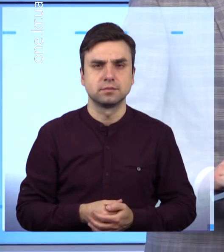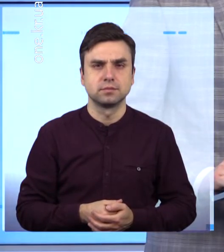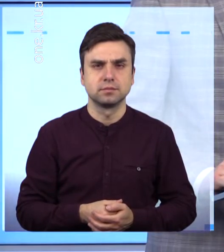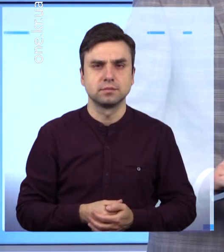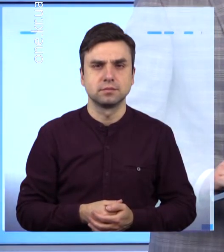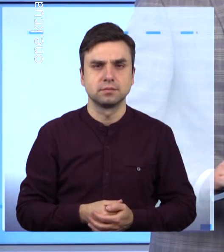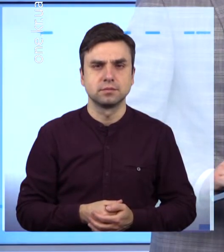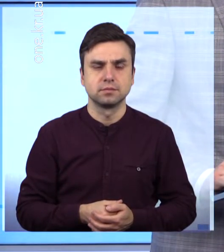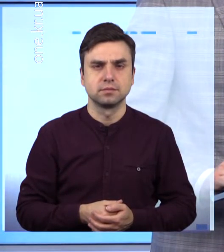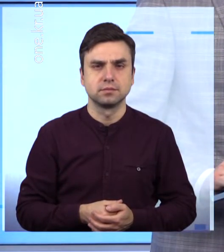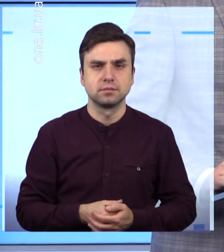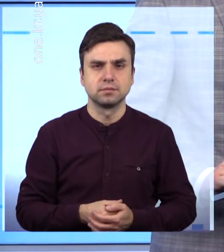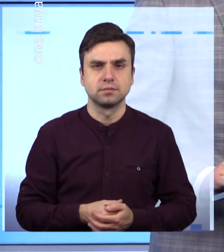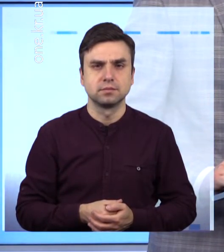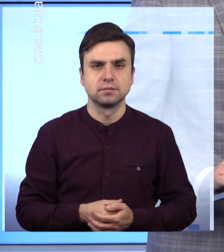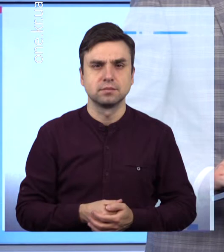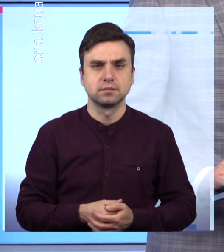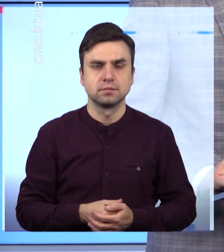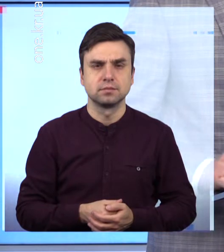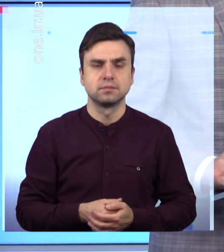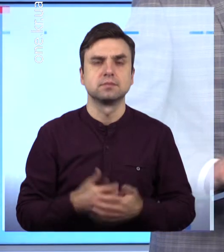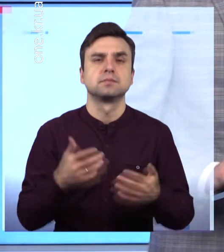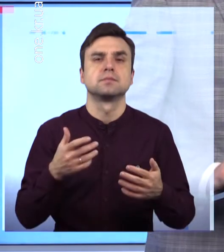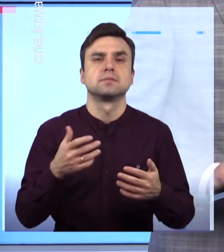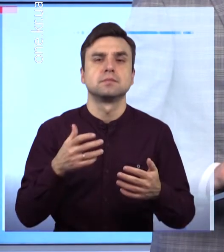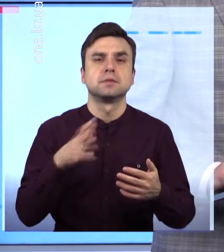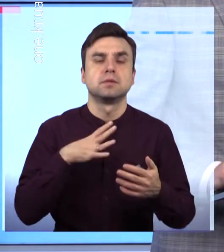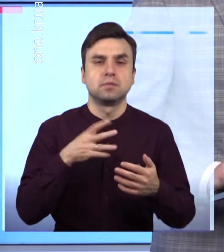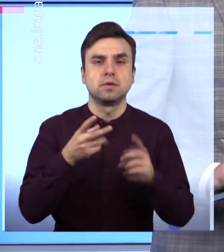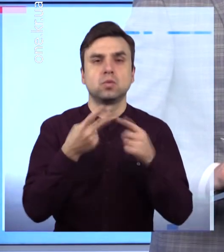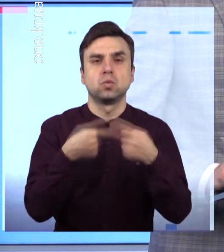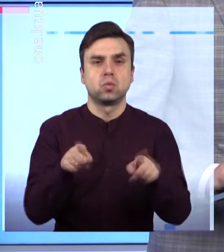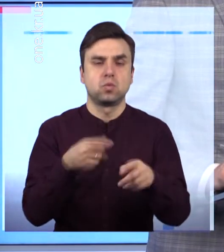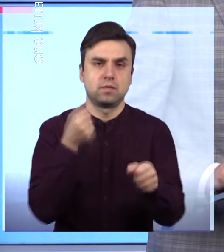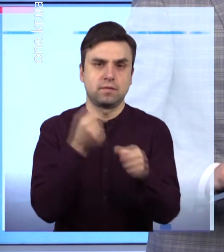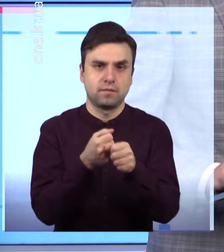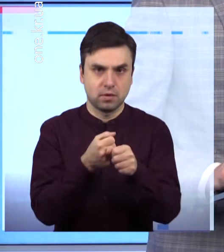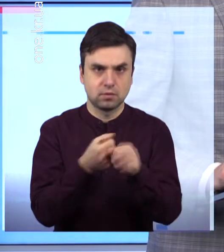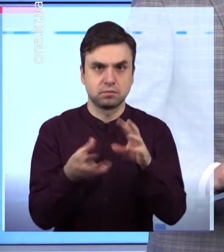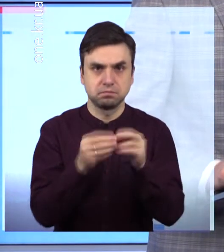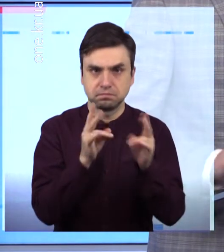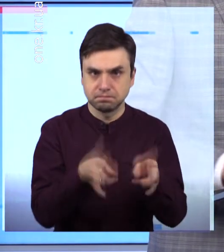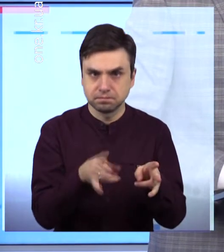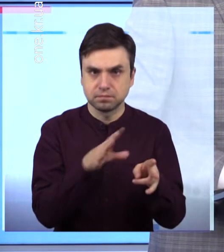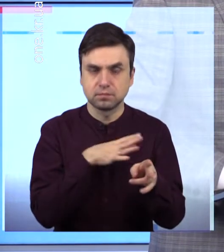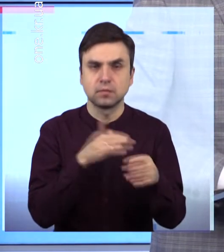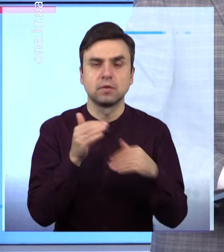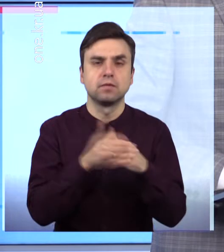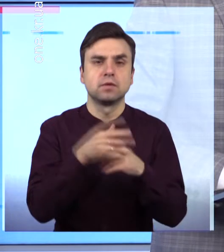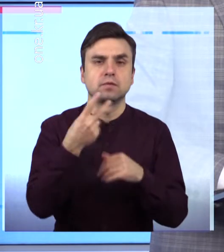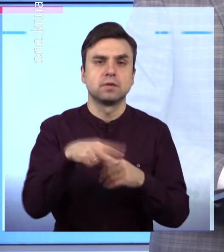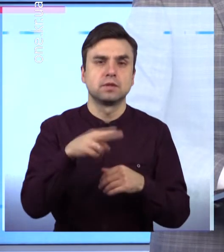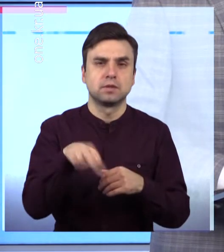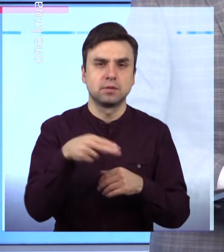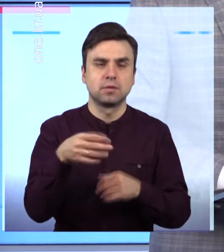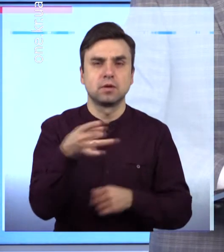Пропустив пішоходів та отримав травми Ввечері 20 грудня у Покровському районі сталася аварія Автомобіль рано врізався